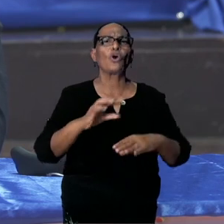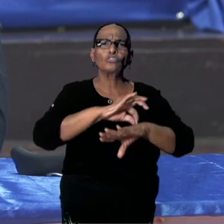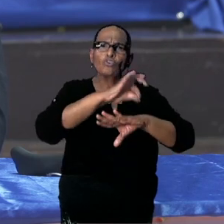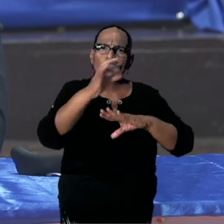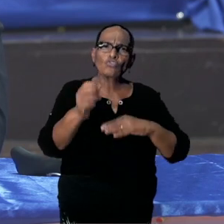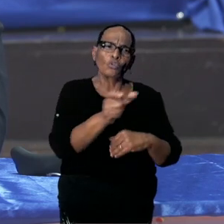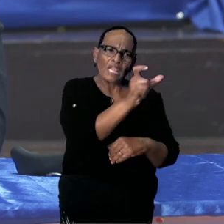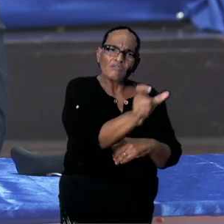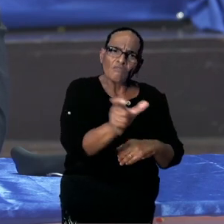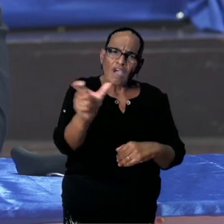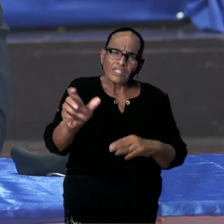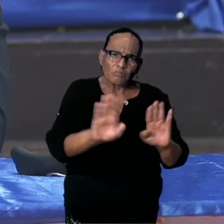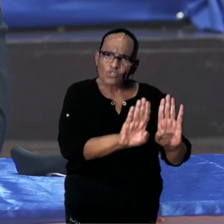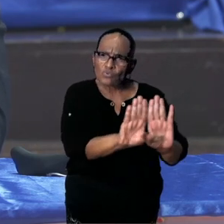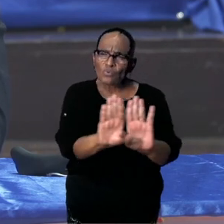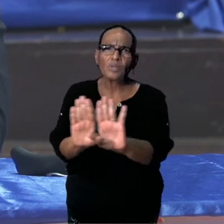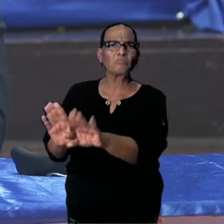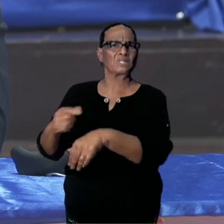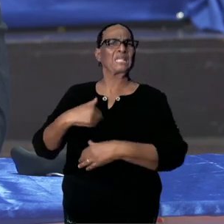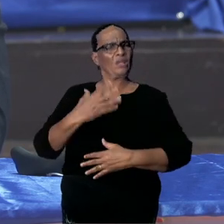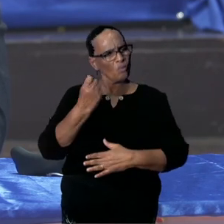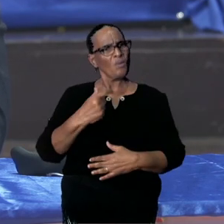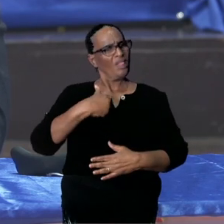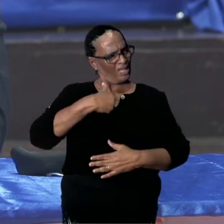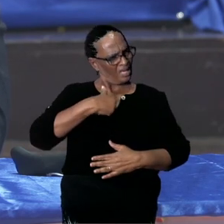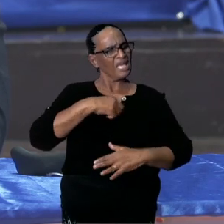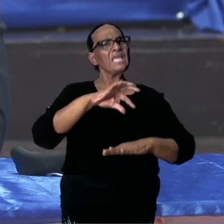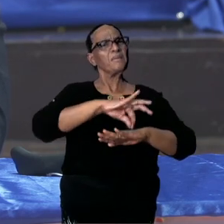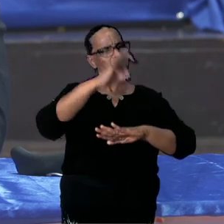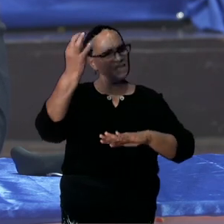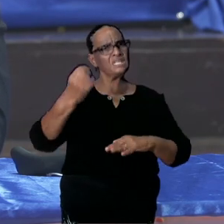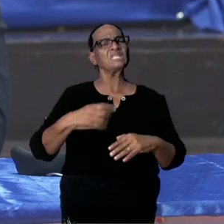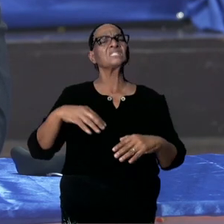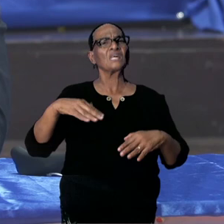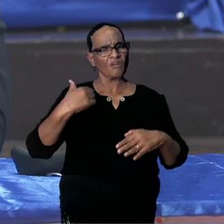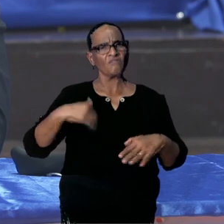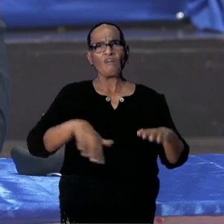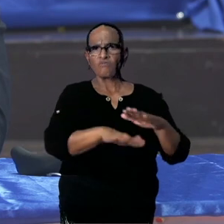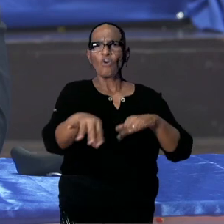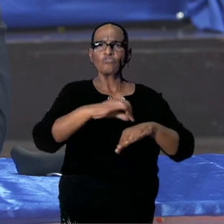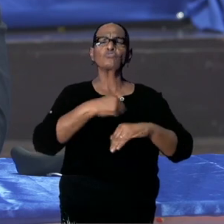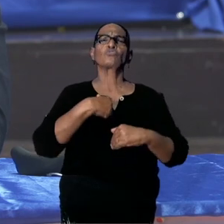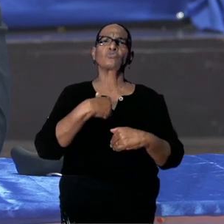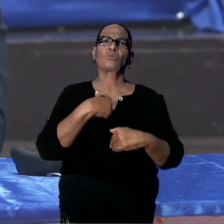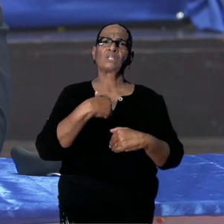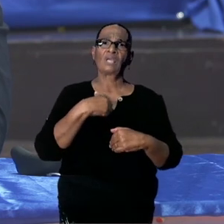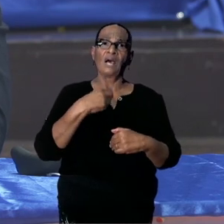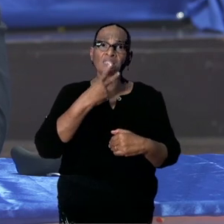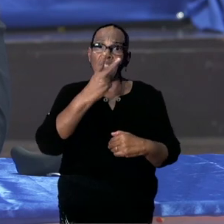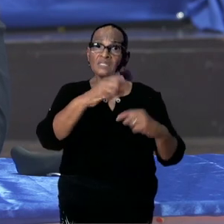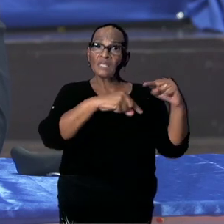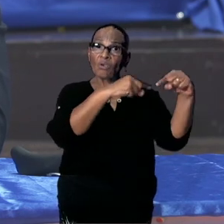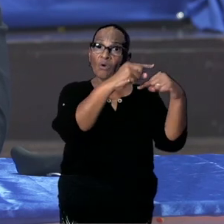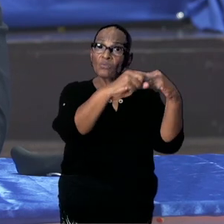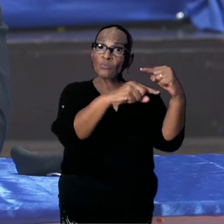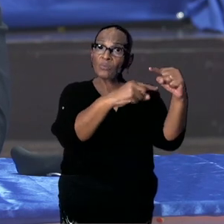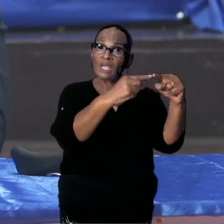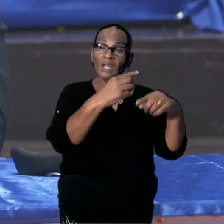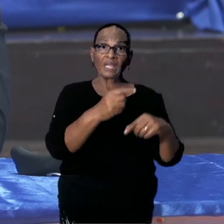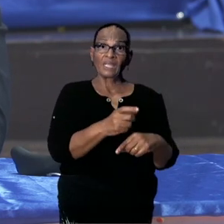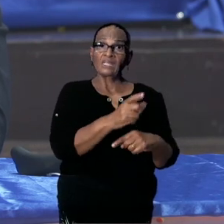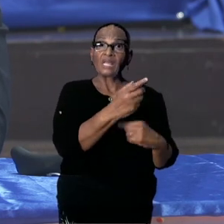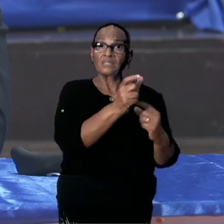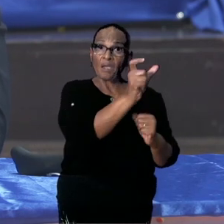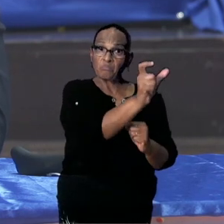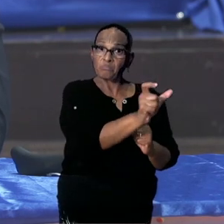beschermen. Dat wordt verwacht van deze minister van Volgens Gezondheid. En als wij merken dat er ontwikkelingen zijn en trends. Dat personen